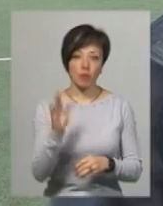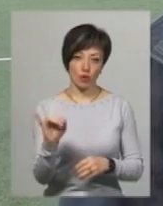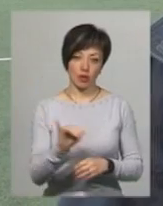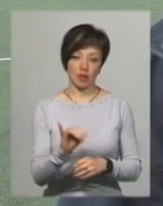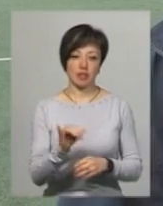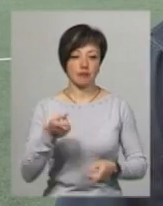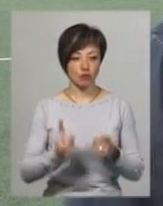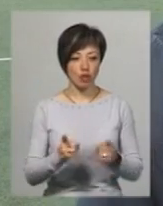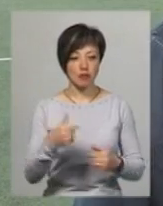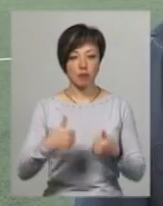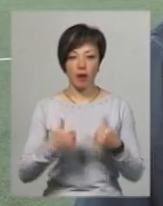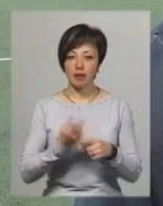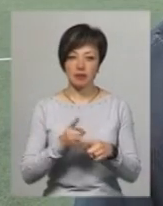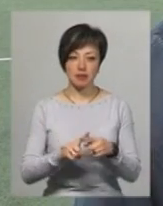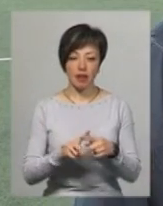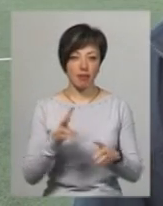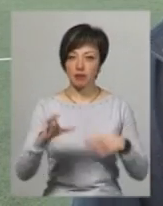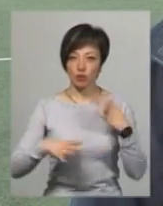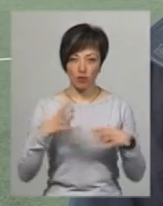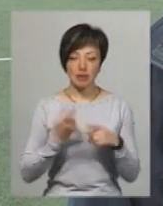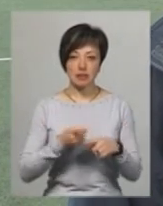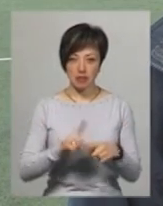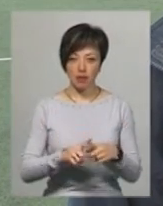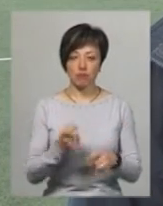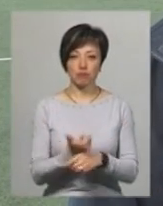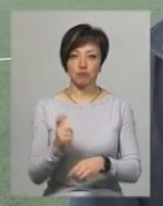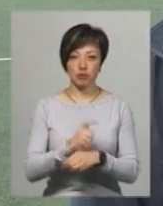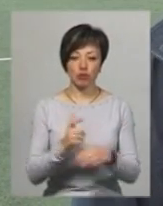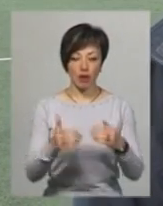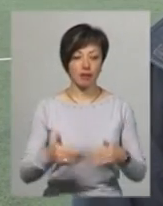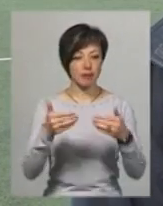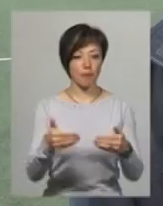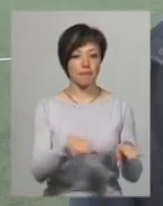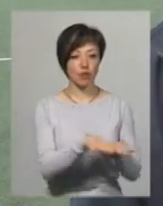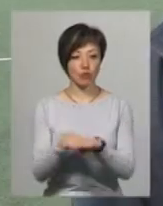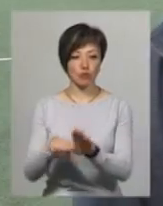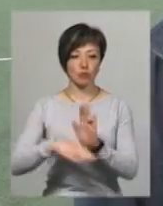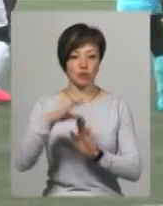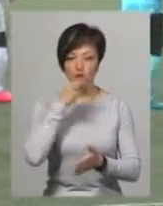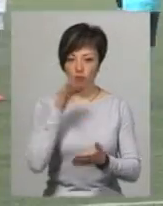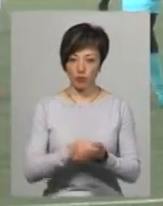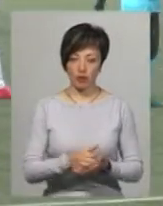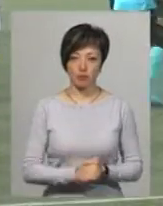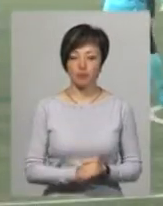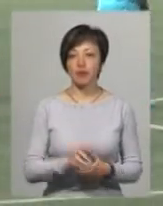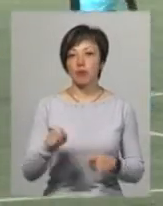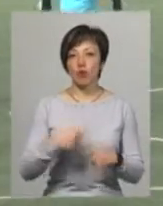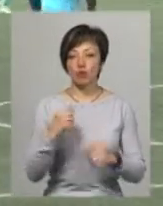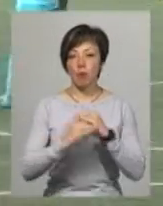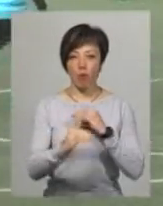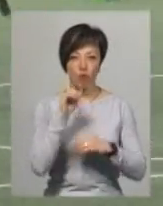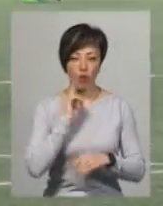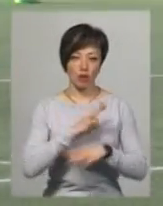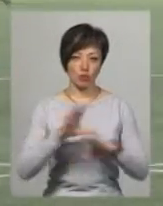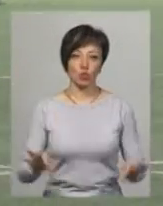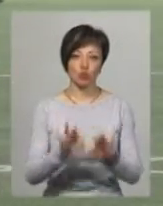і звичайні змагання це не тренування, це вже більший етап підготовки з повищеною відповідальністю. Порушень на полі поки не